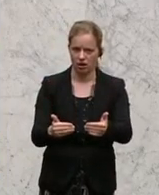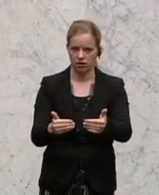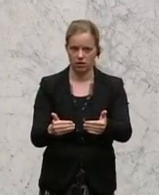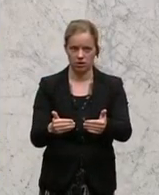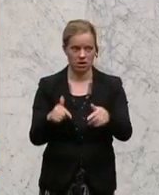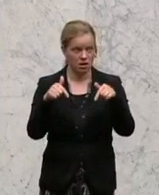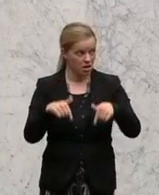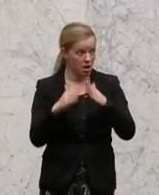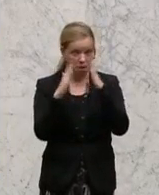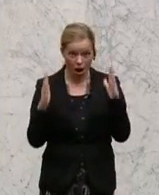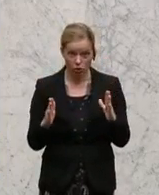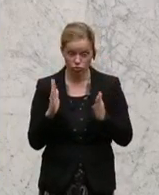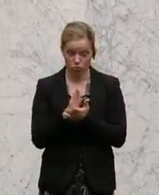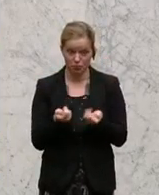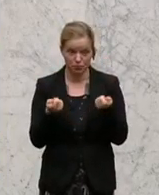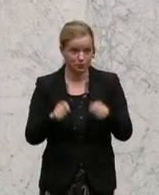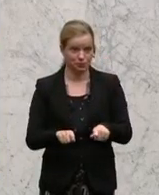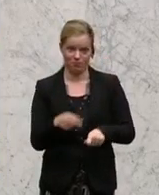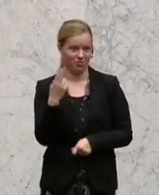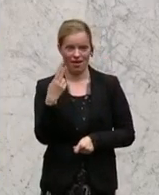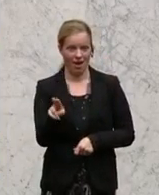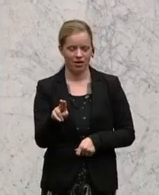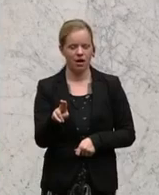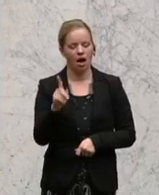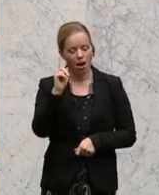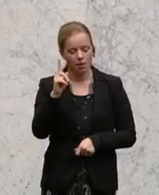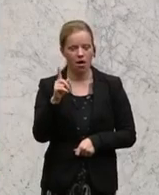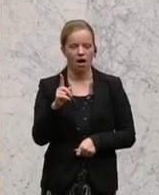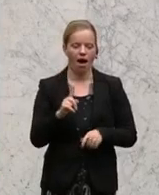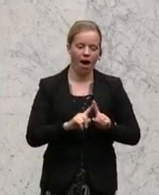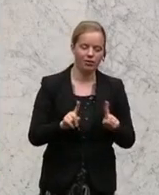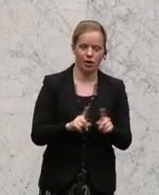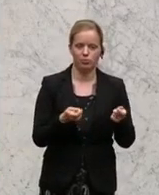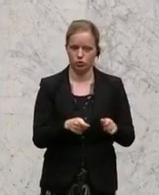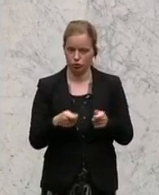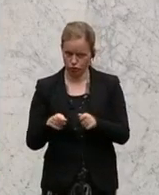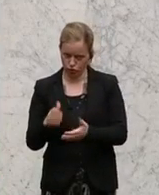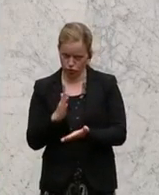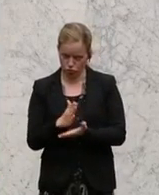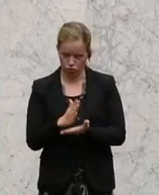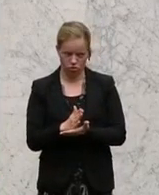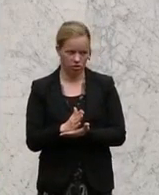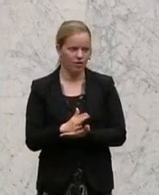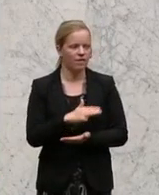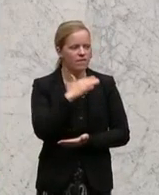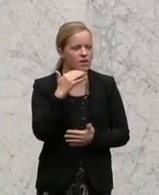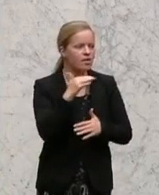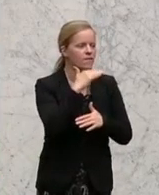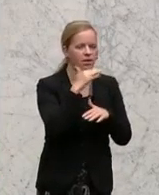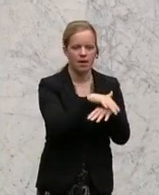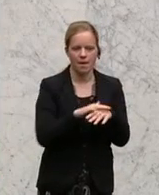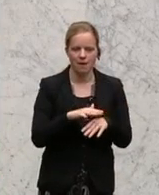diesem Haus nicht gegeben. Es hat allerdings eine Reihe von Beschlüssen gegeben, die zum Teil schon erwähnt wurden. Es gibt ja viele, viele Gemeinden,